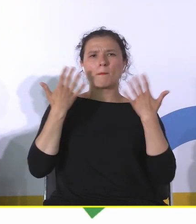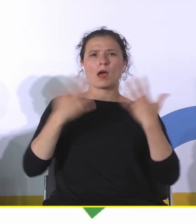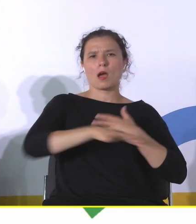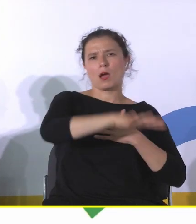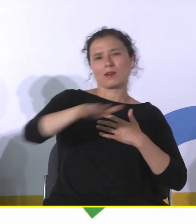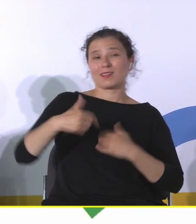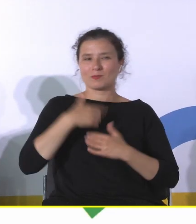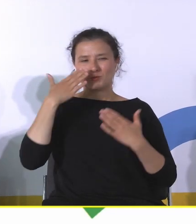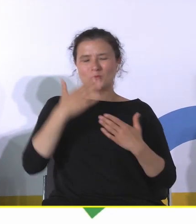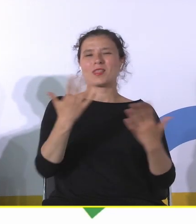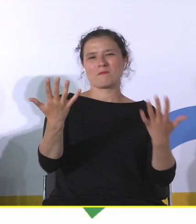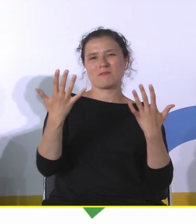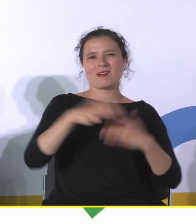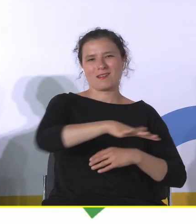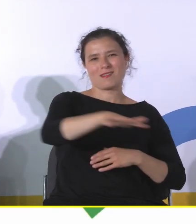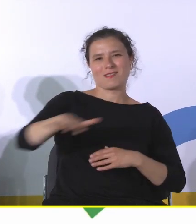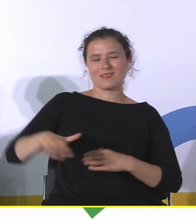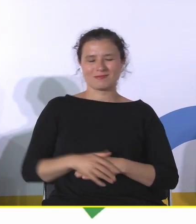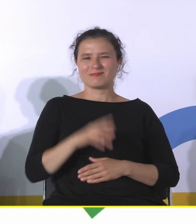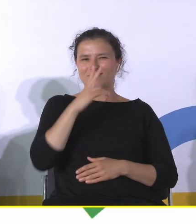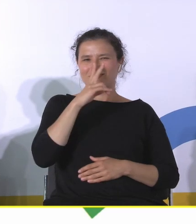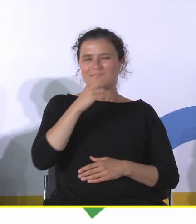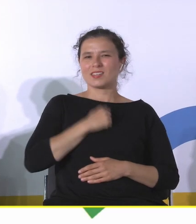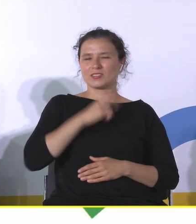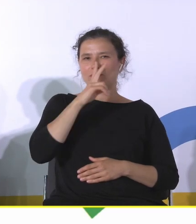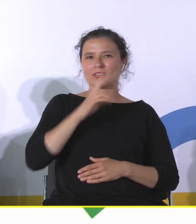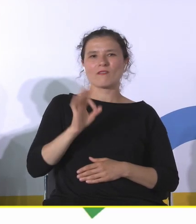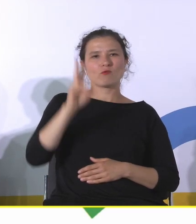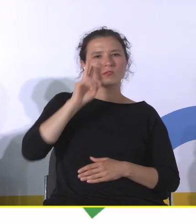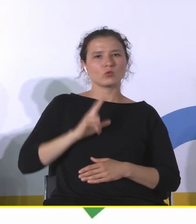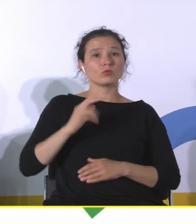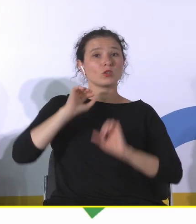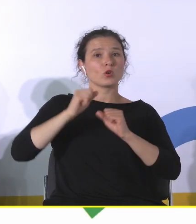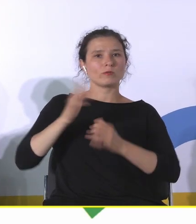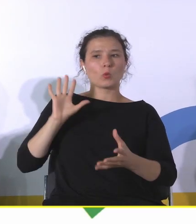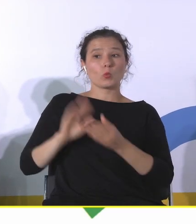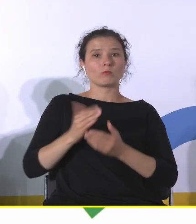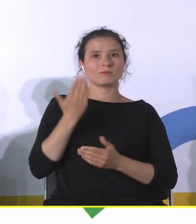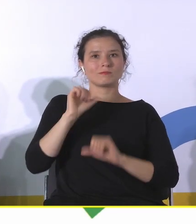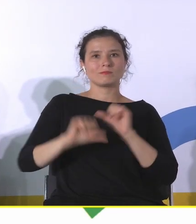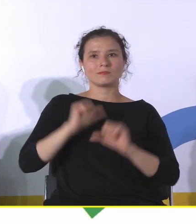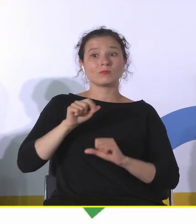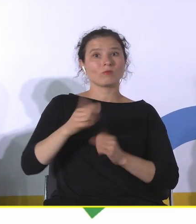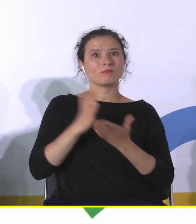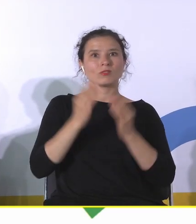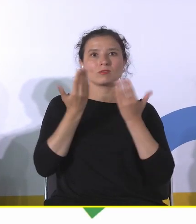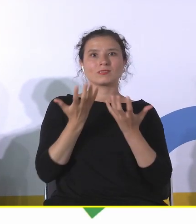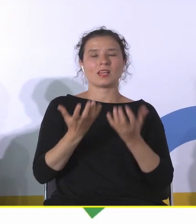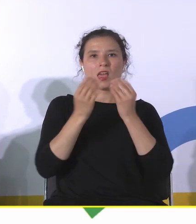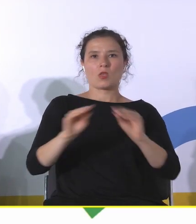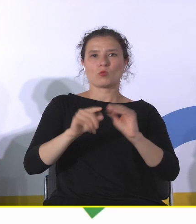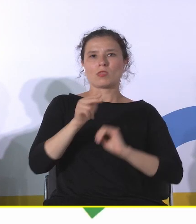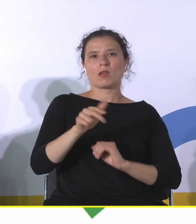położyła i bardzo wyraźnie w działalności tej instytucji w ostatnich latach widać, że ona nie tylko chce edukować o Janie III Sobieskim i